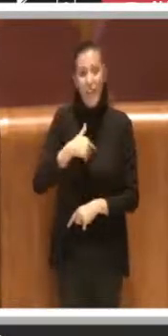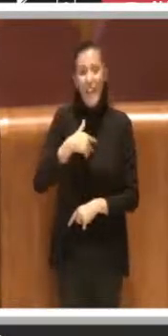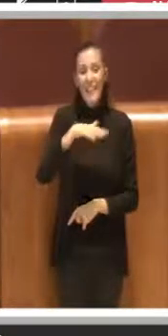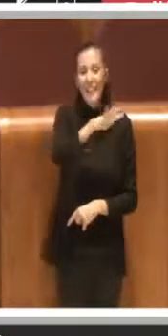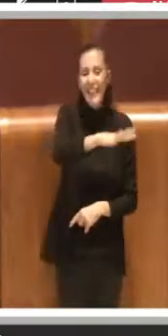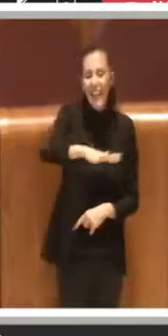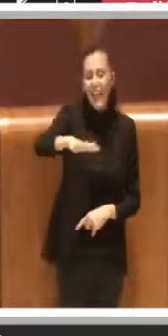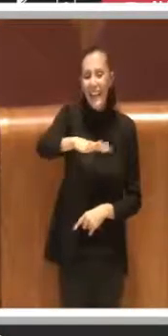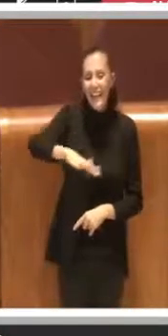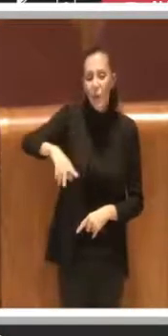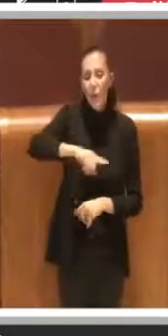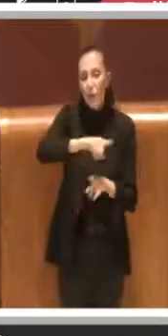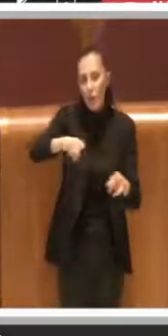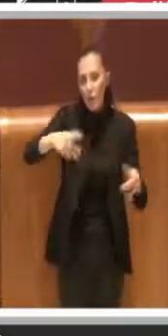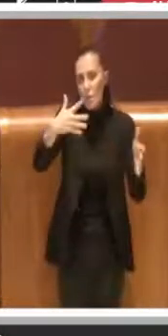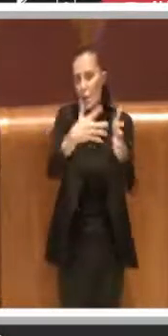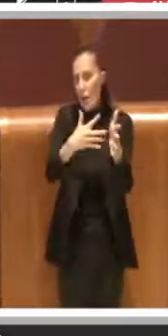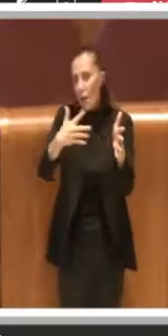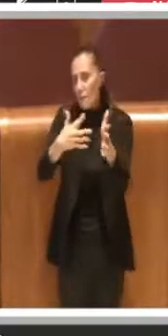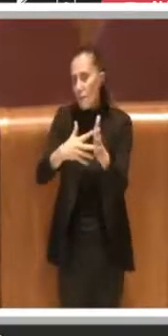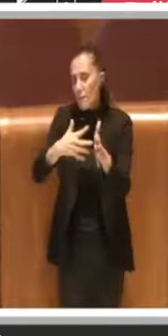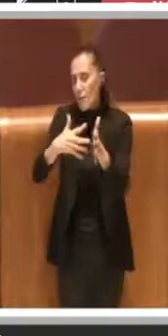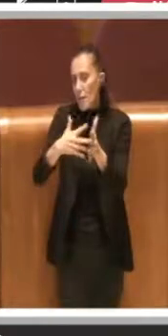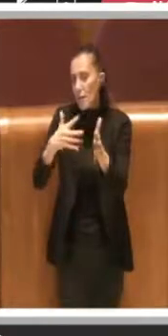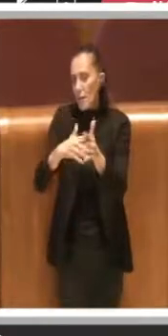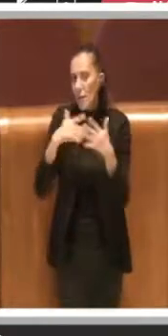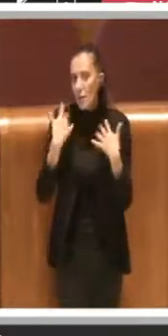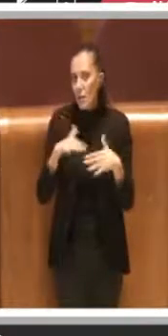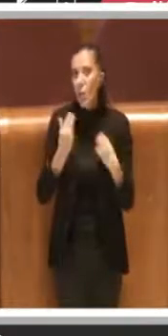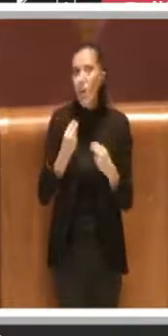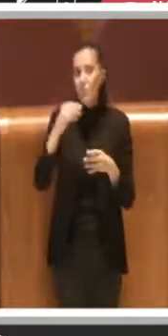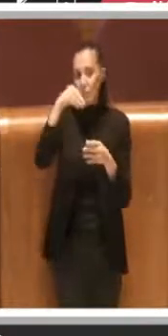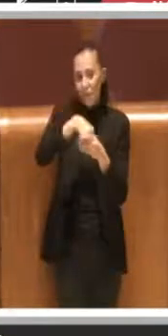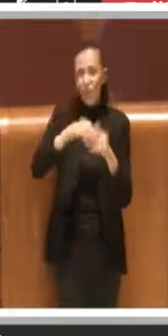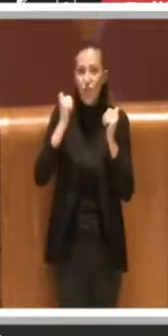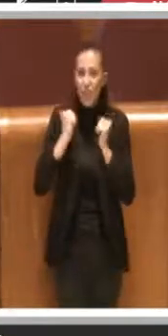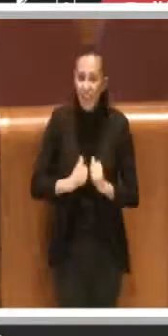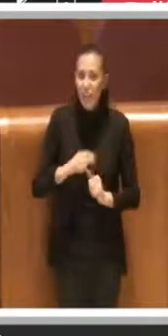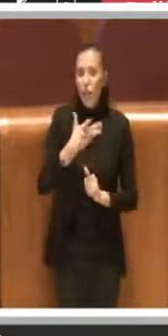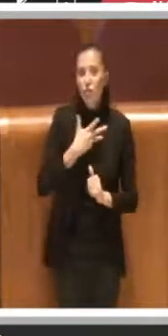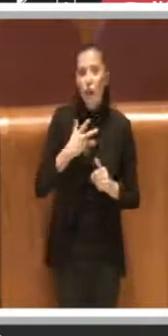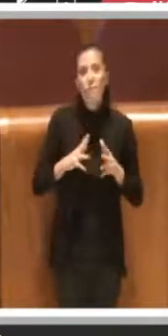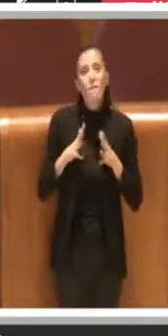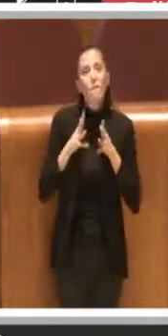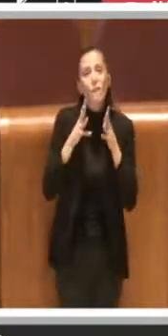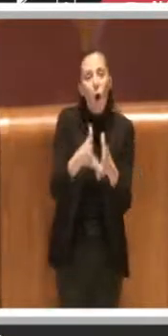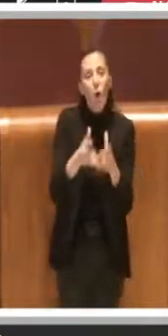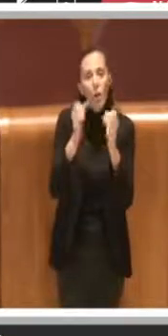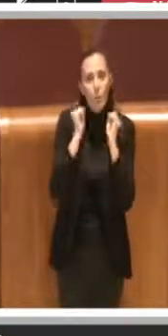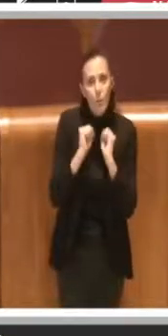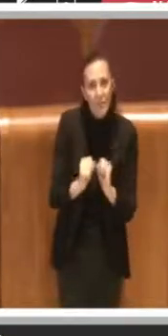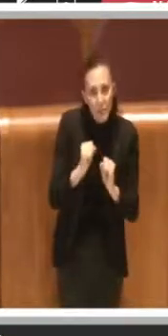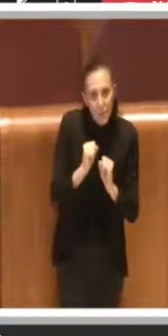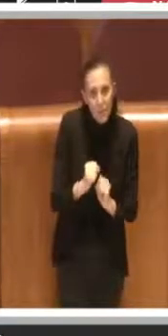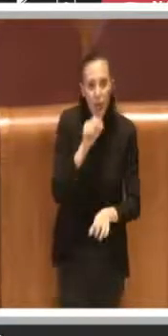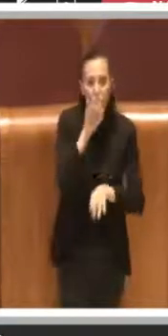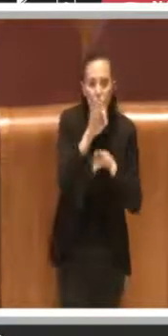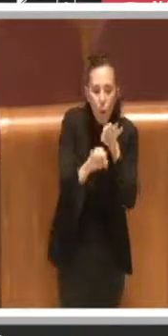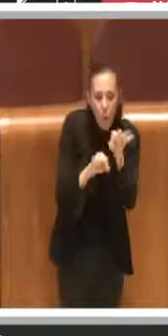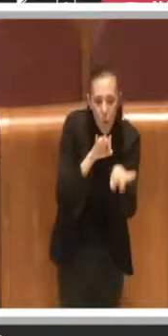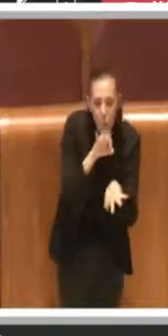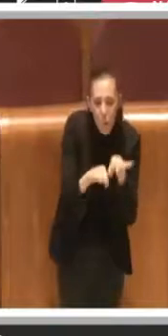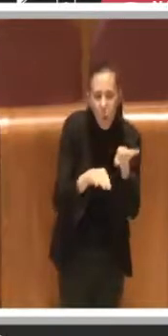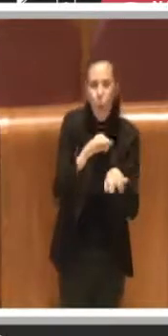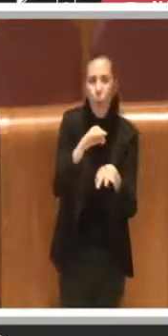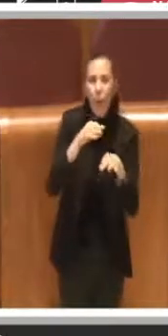che sono particolarmente difficili e quando un cittadino ha l'intenzione, la voglia e la possibilità di prendersi cura di un bene